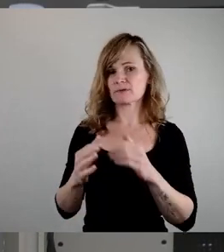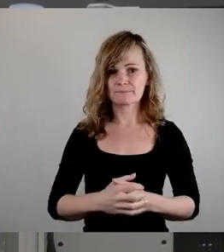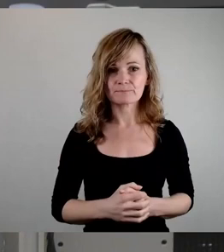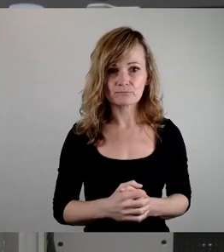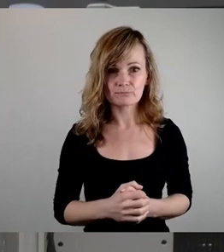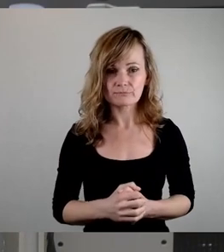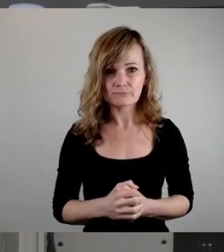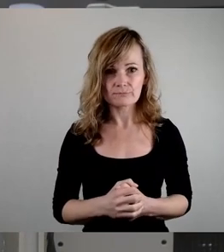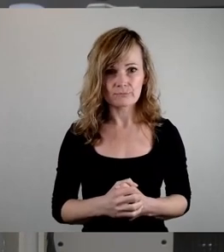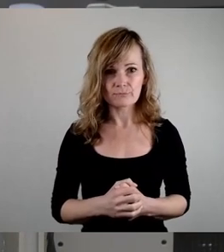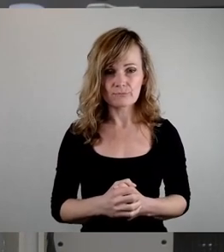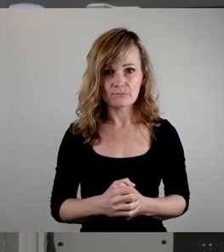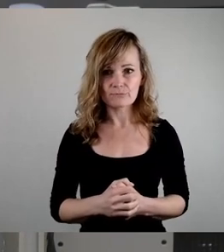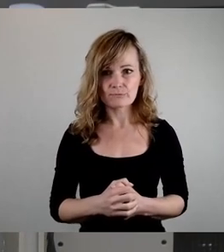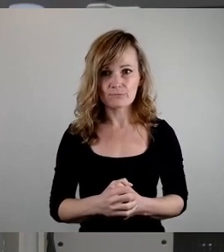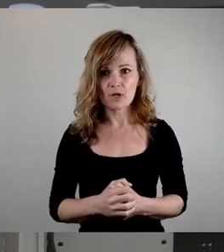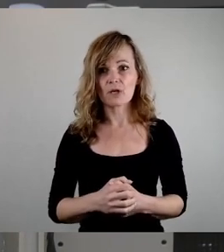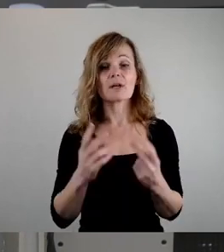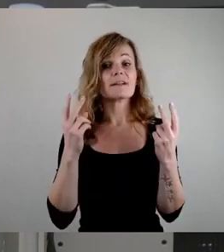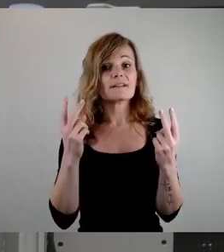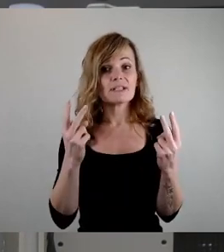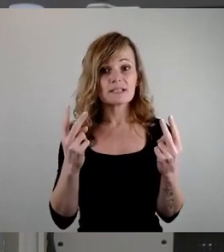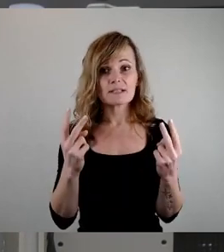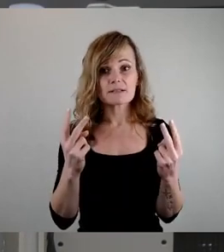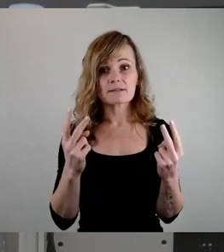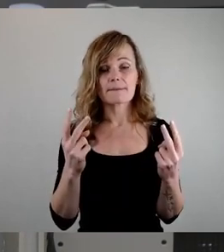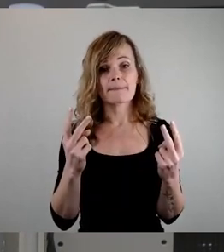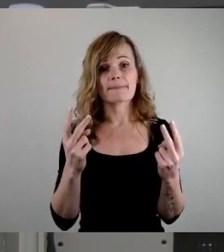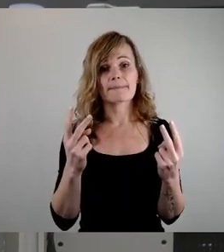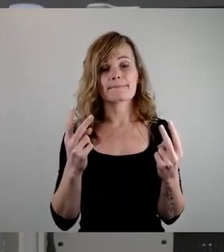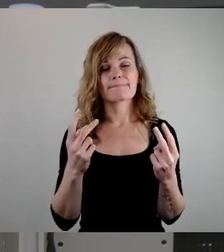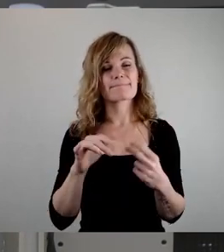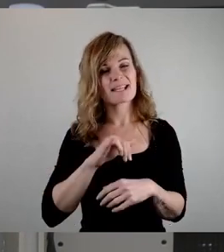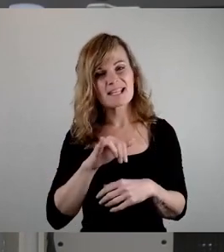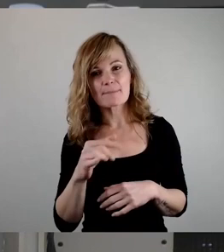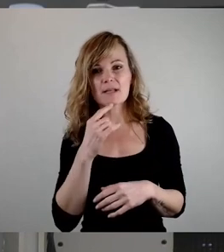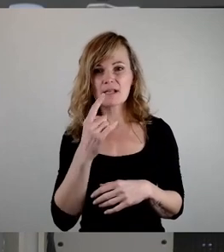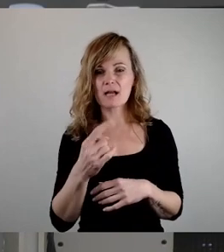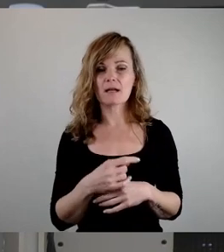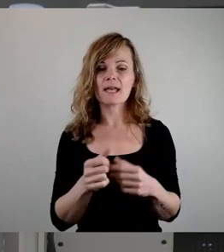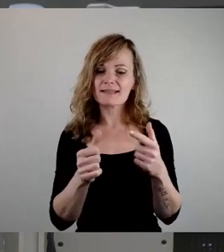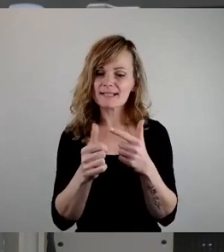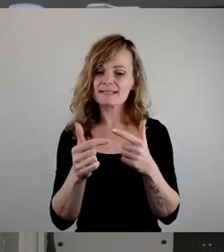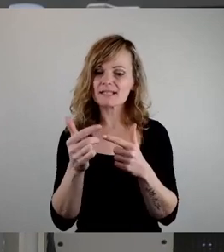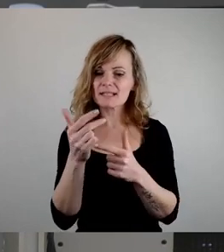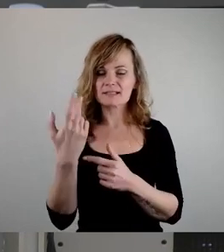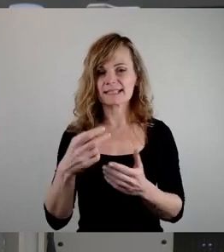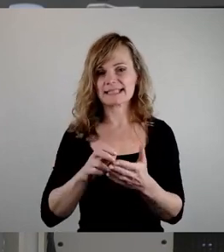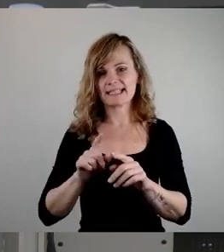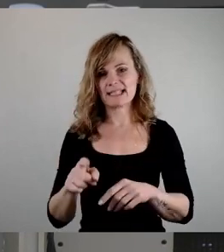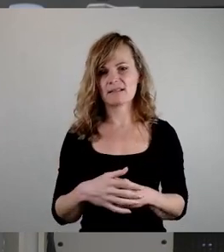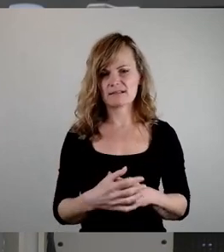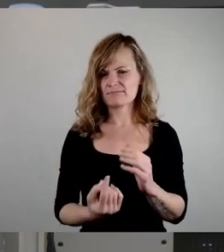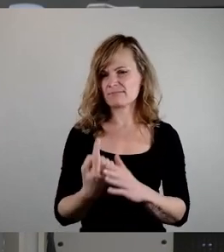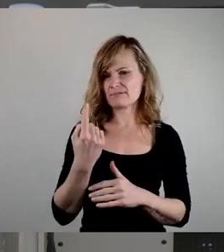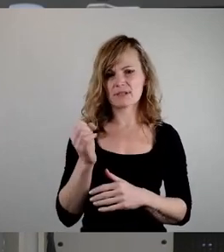Was ich glaube ich wichtig finde, ist, dass die ganze Zeit betont wird, was alles nicht geht. Gleichzeitig, ich habe mal